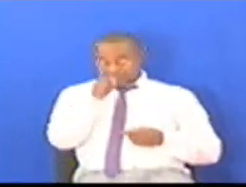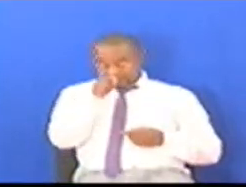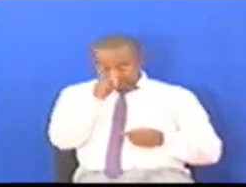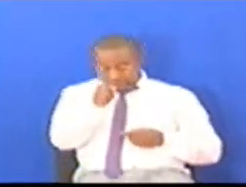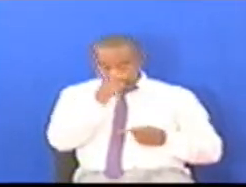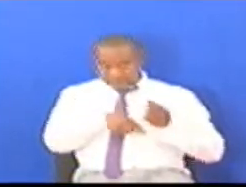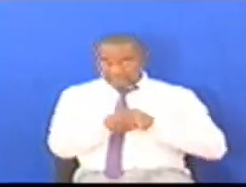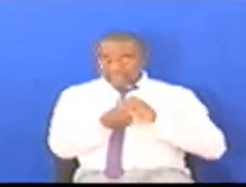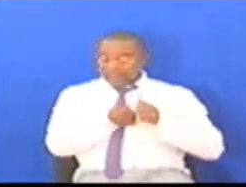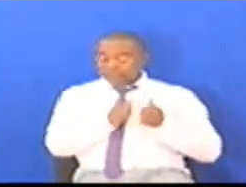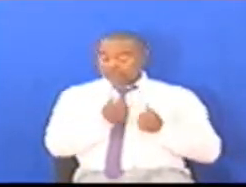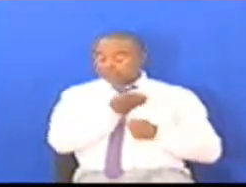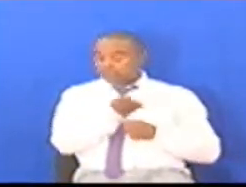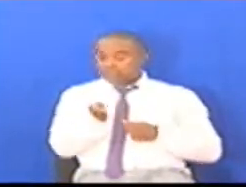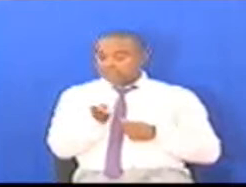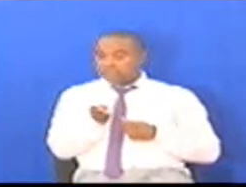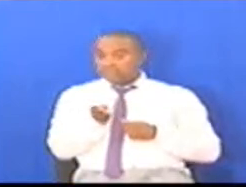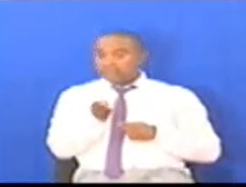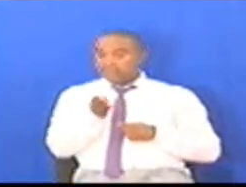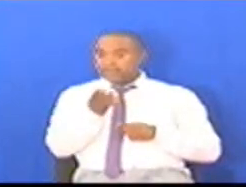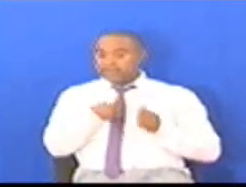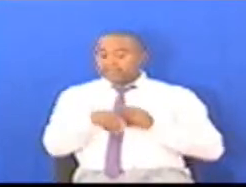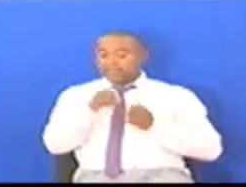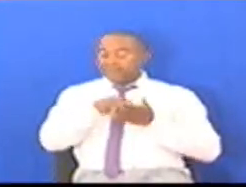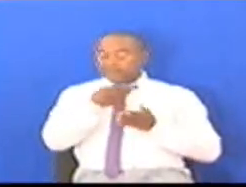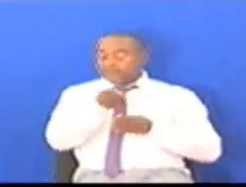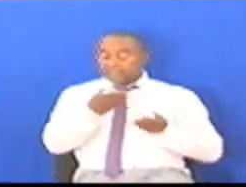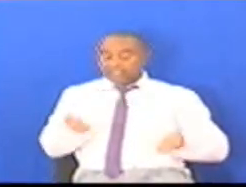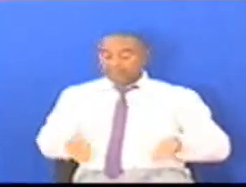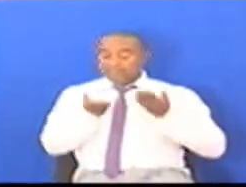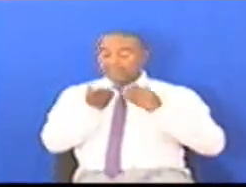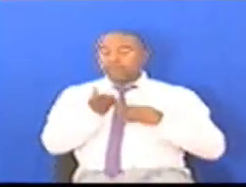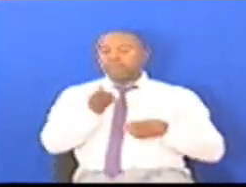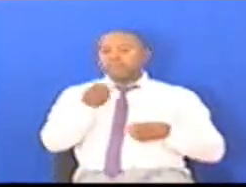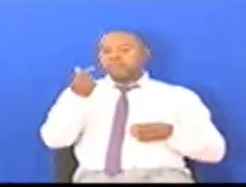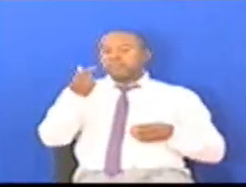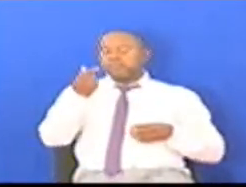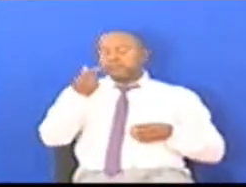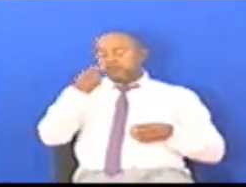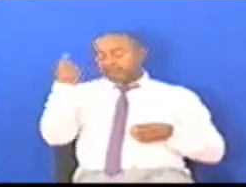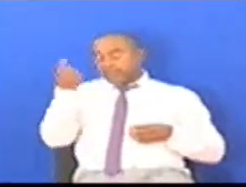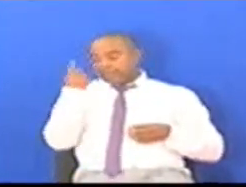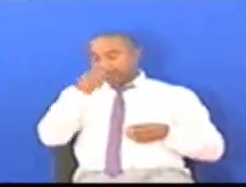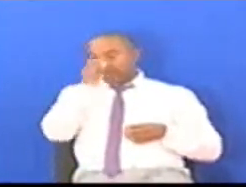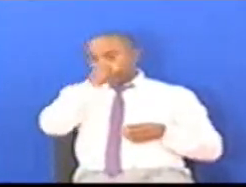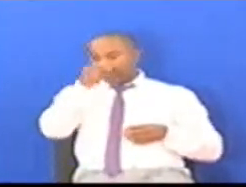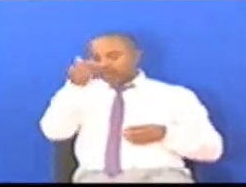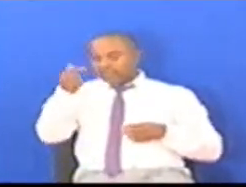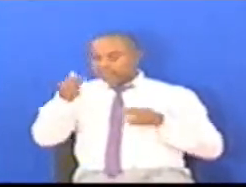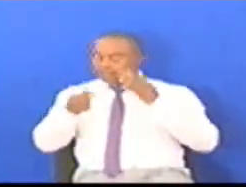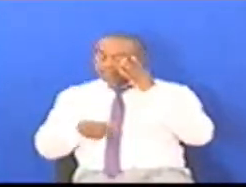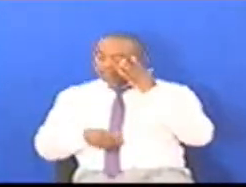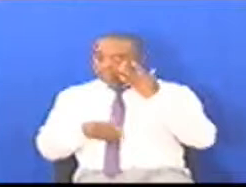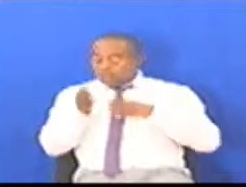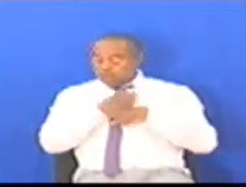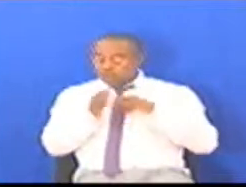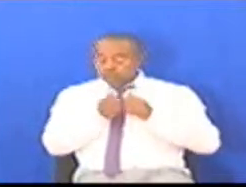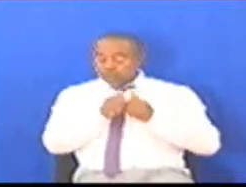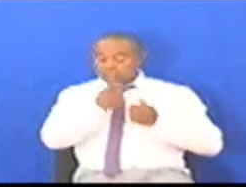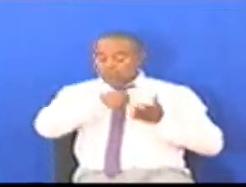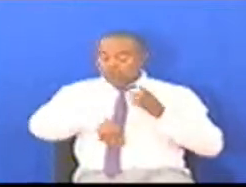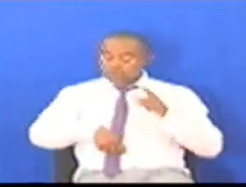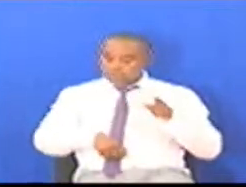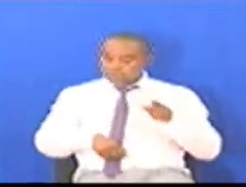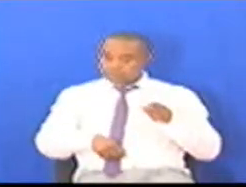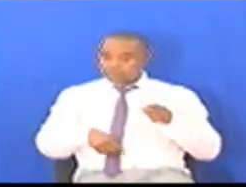maswala ambayo ni ma Muhimu kwenye maslahi Endelevu ya taifal Tanzania Moshimia speaker kwenye Kwenye kodi Naomba tujenge